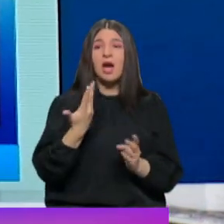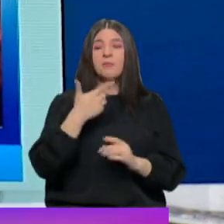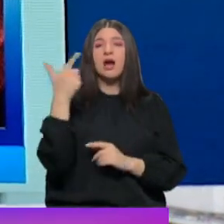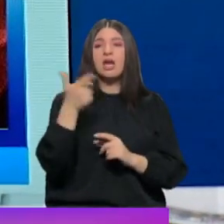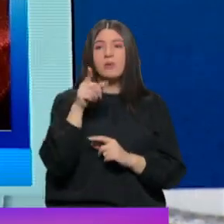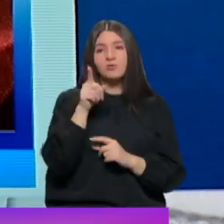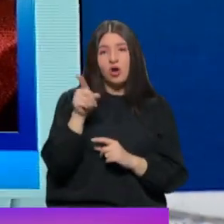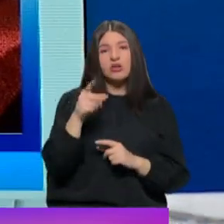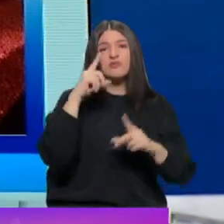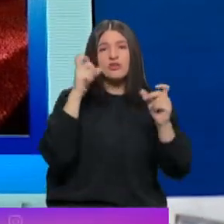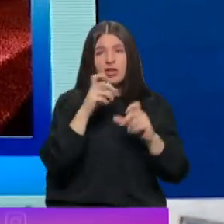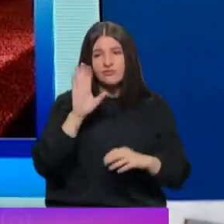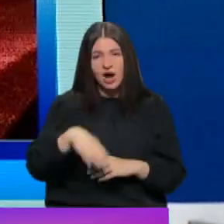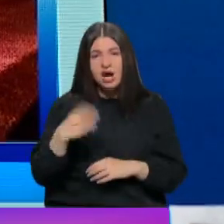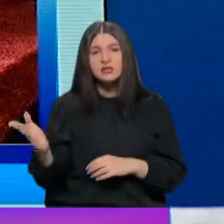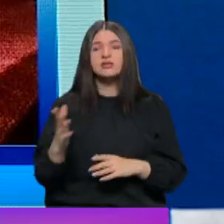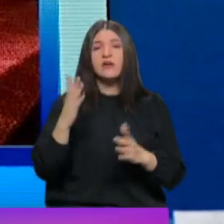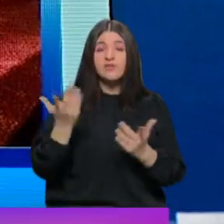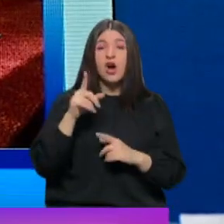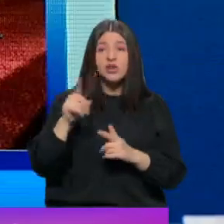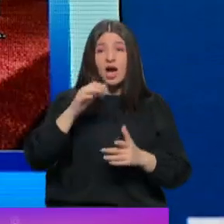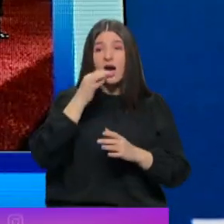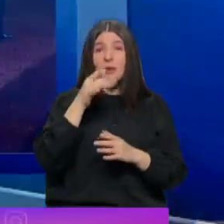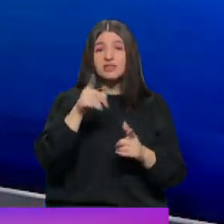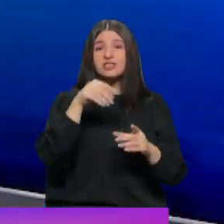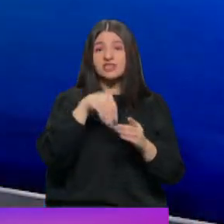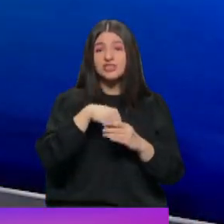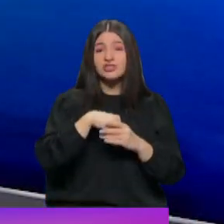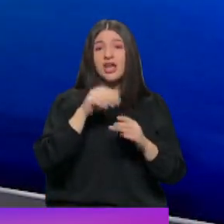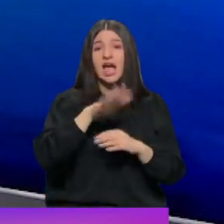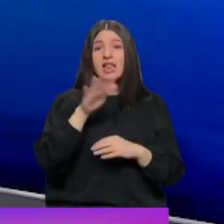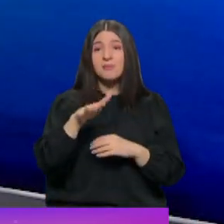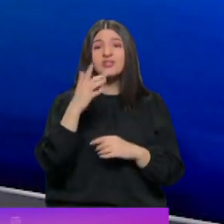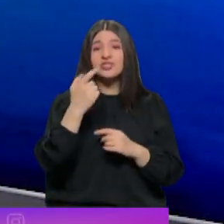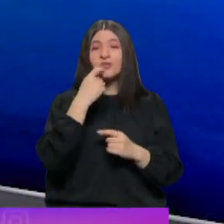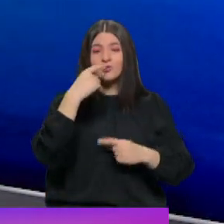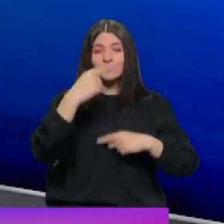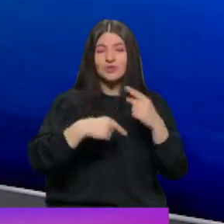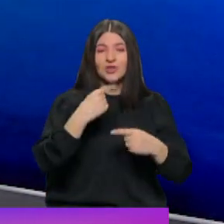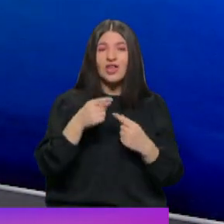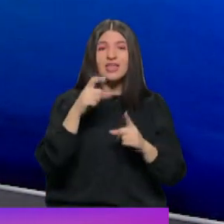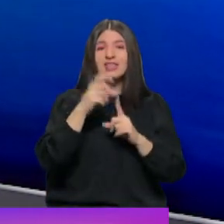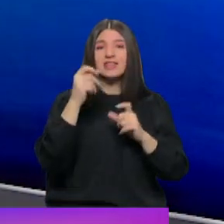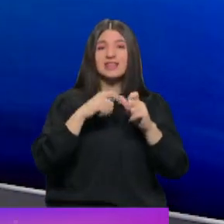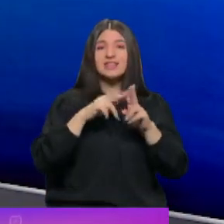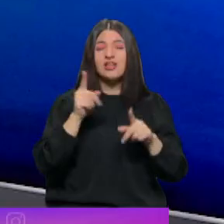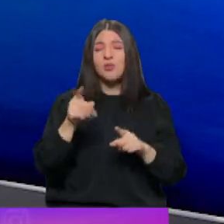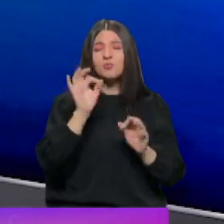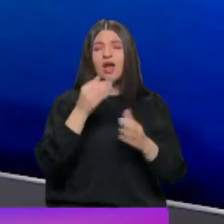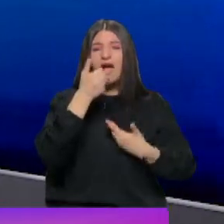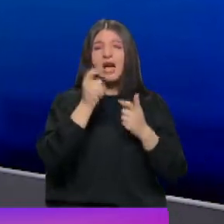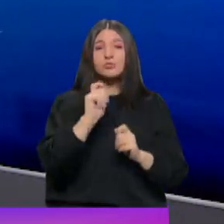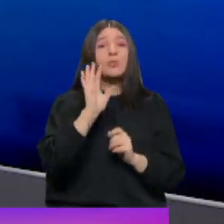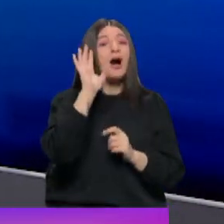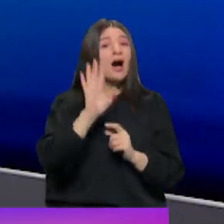kameramız oradaydı, fotoğraflarımız oradaydı ve oradaki haberleri de sizlere. 55. yaş gününde DİSK'ten o haberleri sizlere mutlaka aktaracağım.